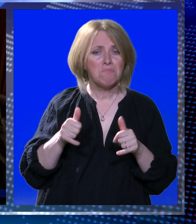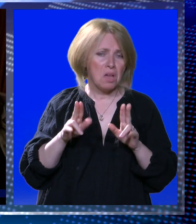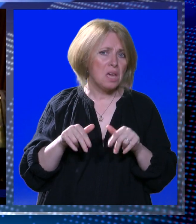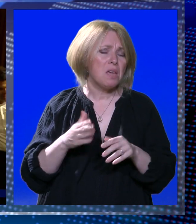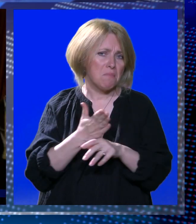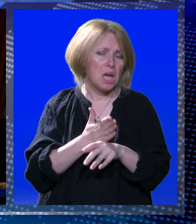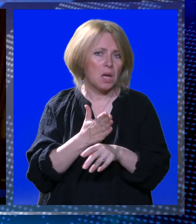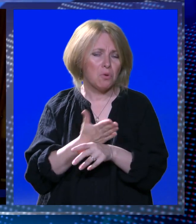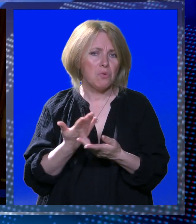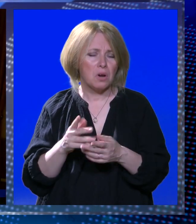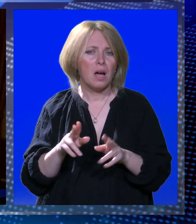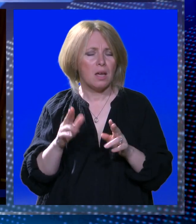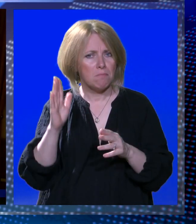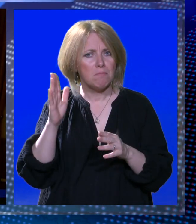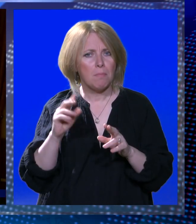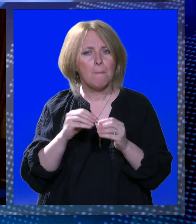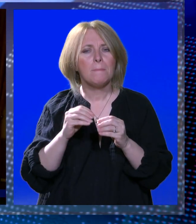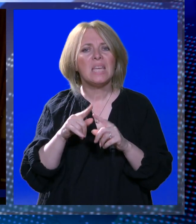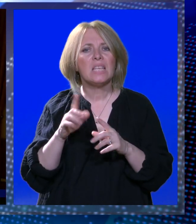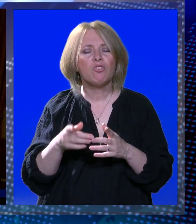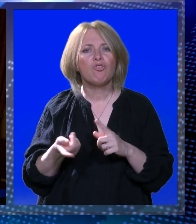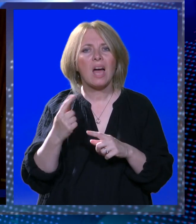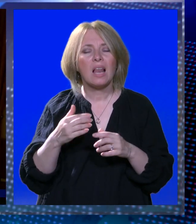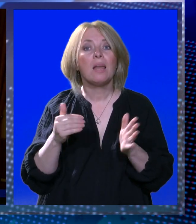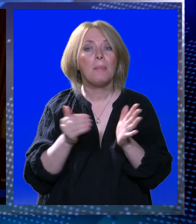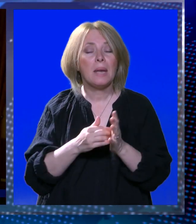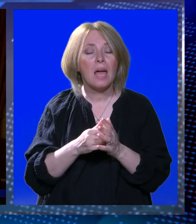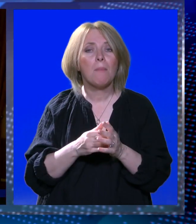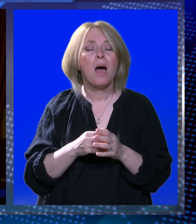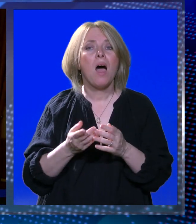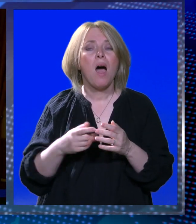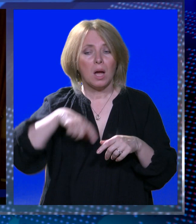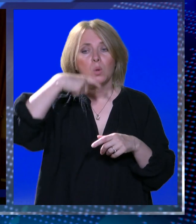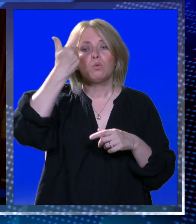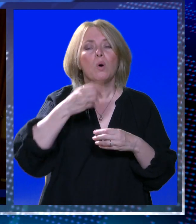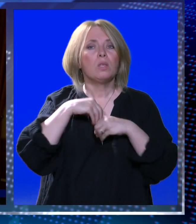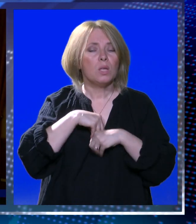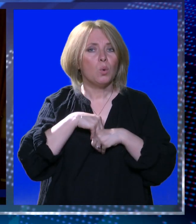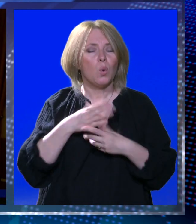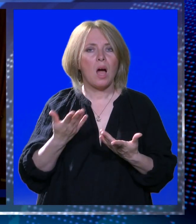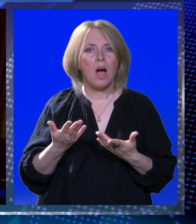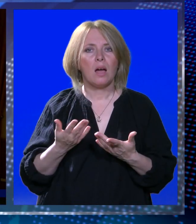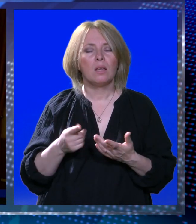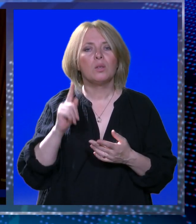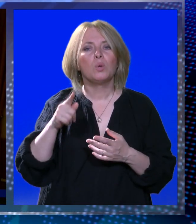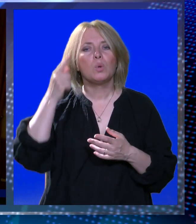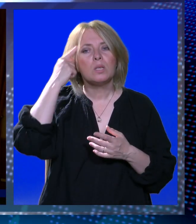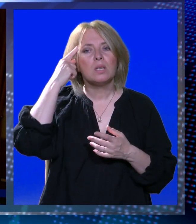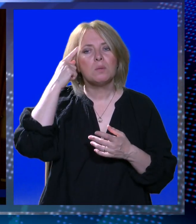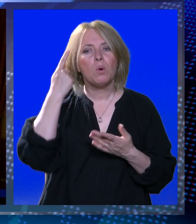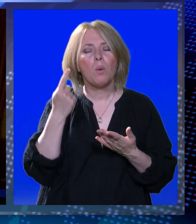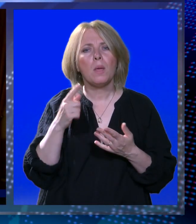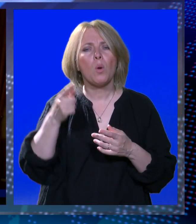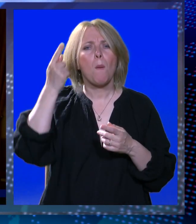kruha, ruha, nam treba gospodine tvoga duha. To je ono što je najvažnije, tu se spominju, dakle, osobe,